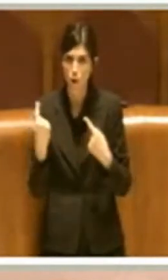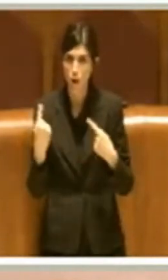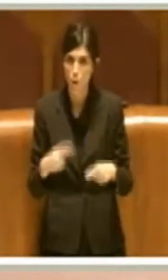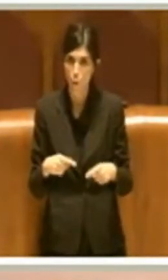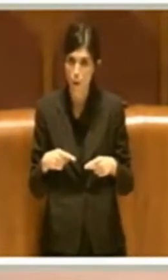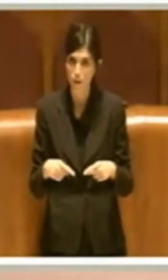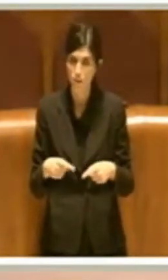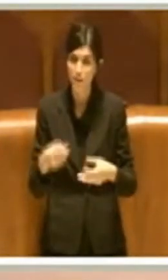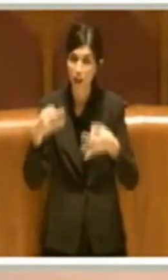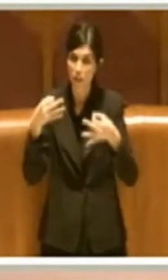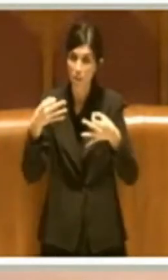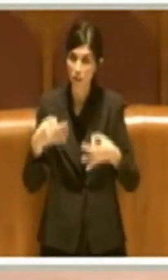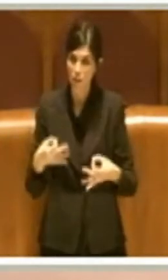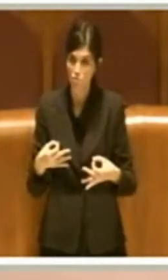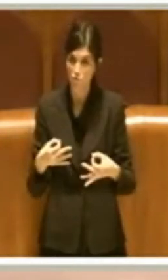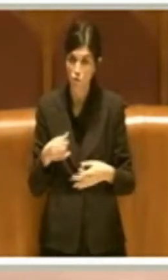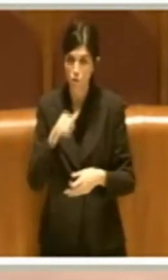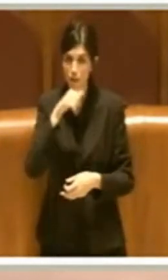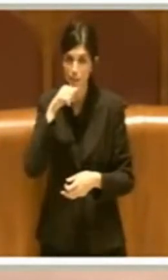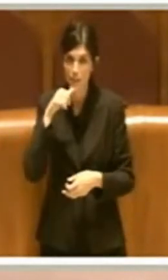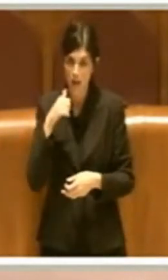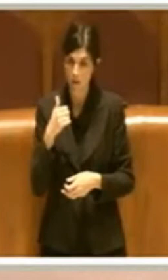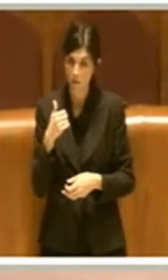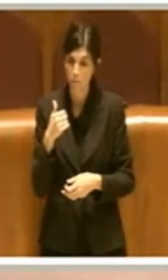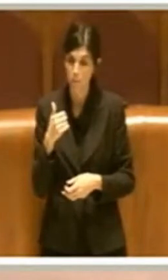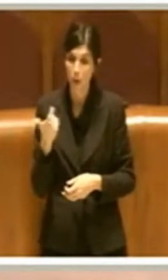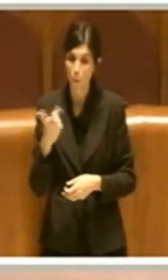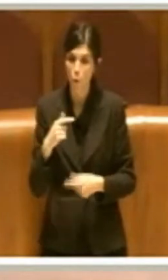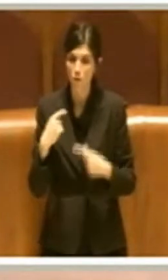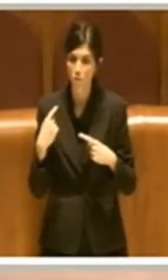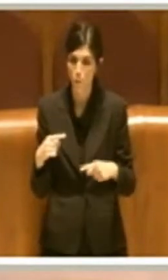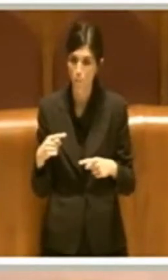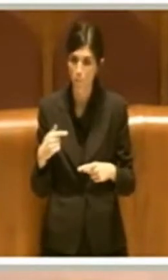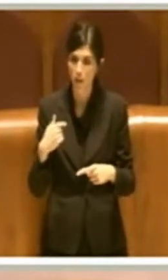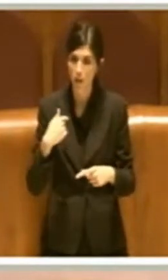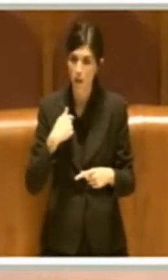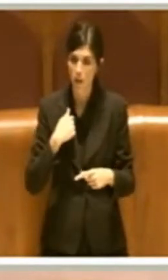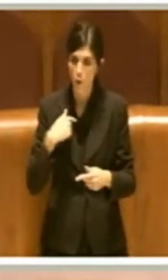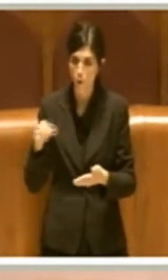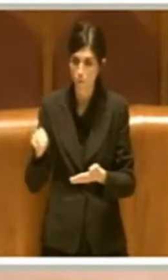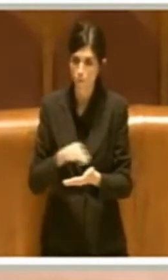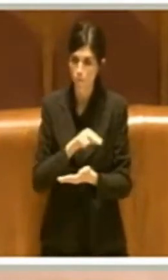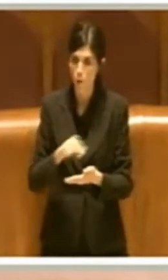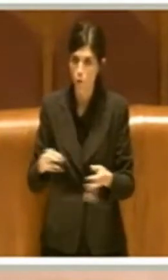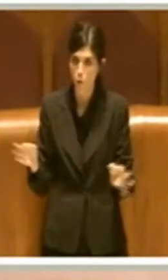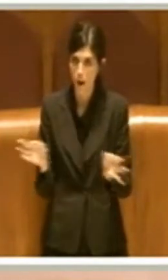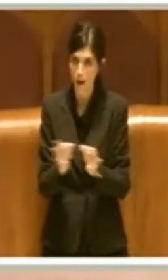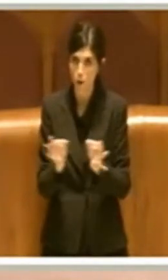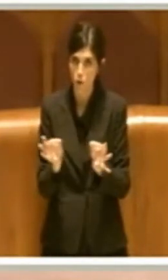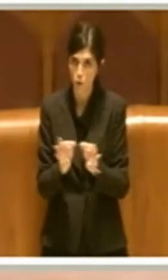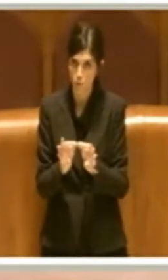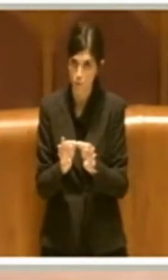dobbiamo prendere una decisione. Pertanto io dichiaro il mio voto favorevole alla